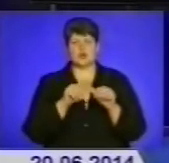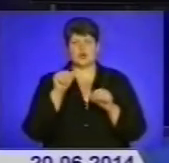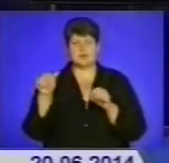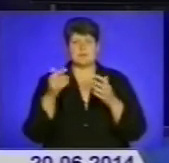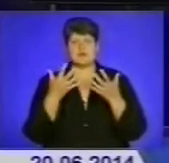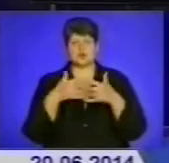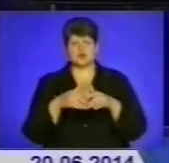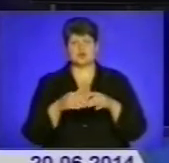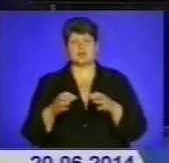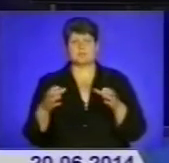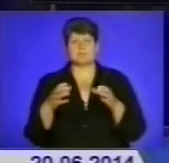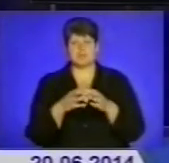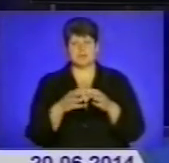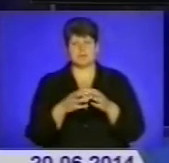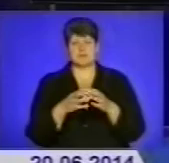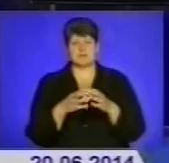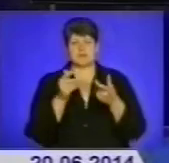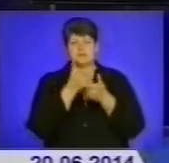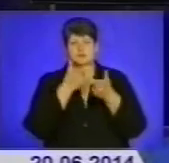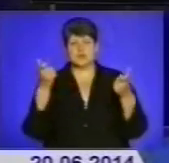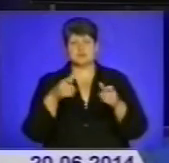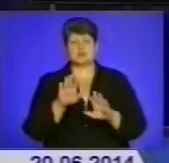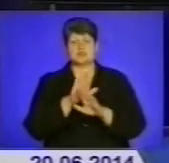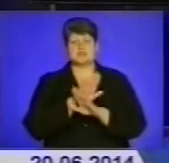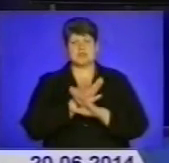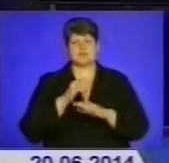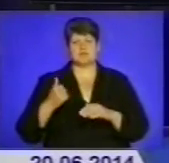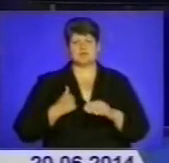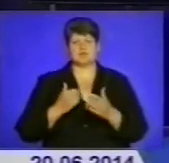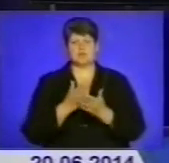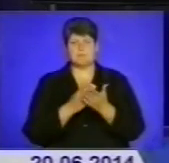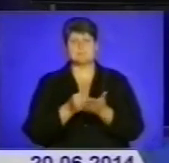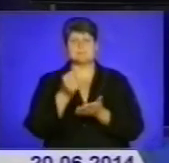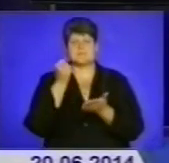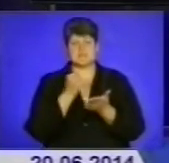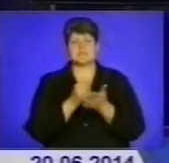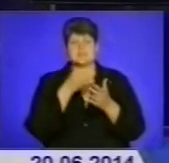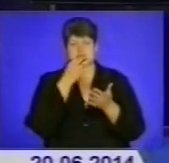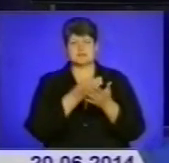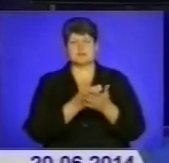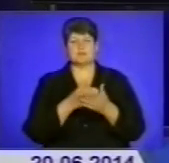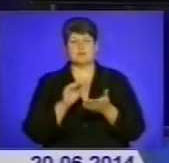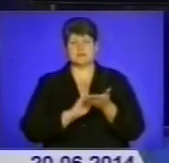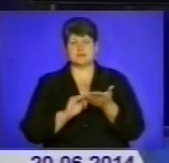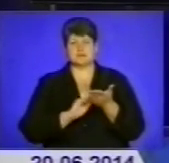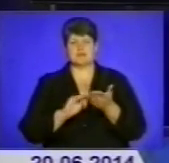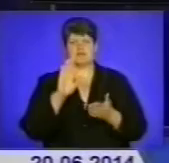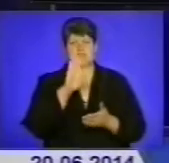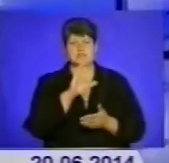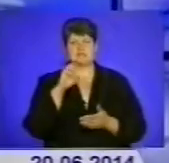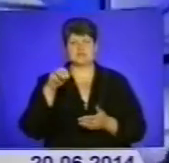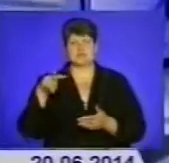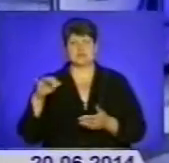командування «Північ». Інформацію про загиблих військовослужбовців підтвердив прес-секретар АТО Владислав Селезньов.